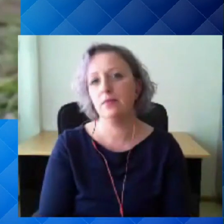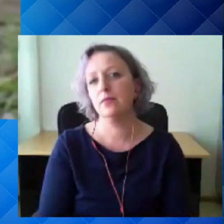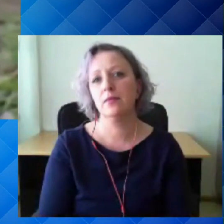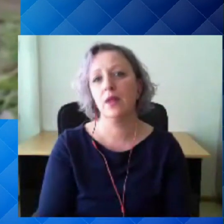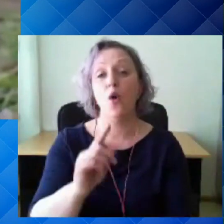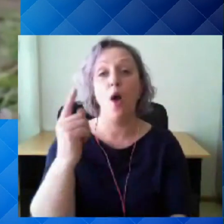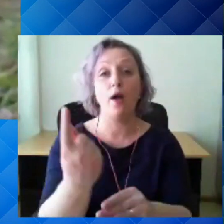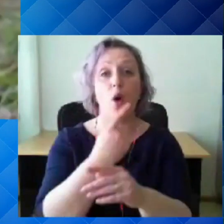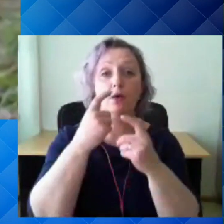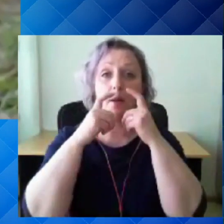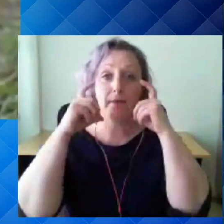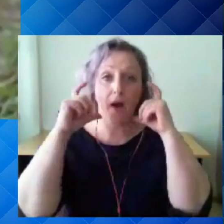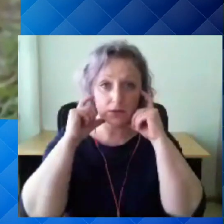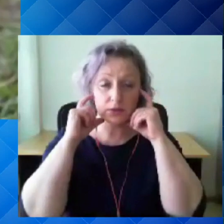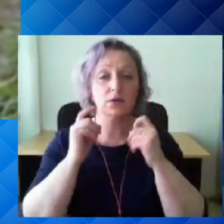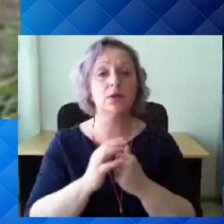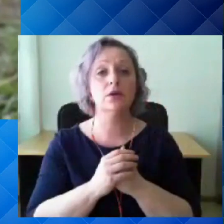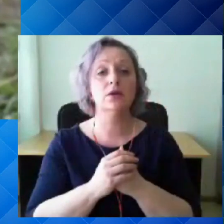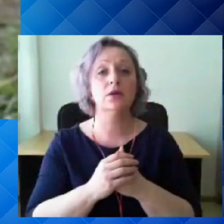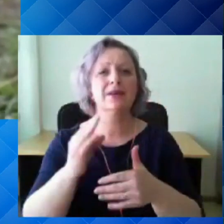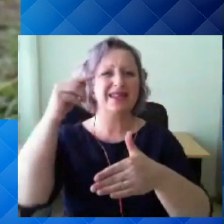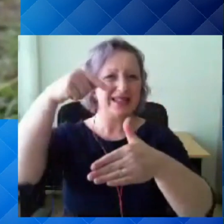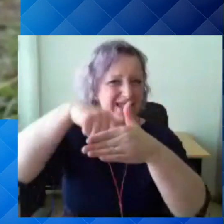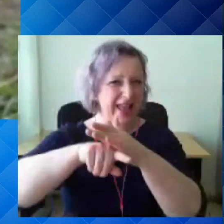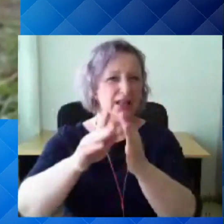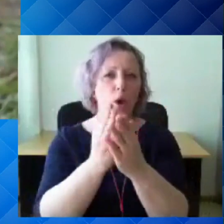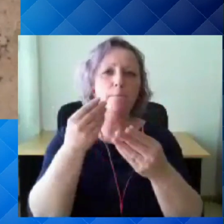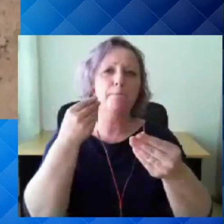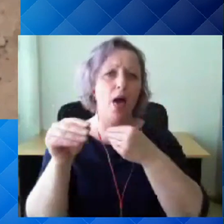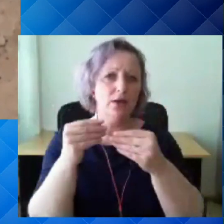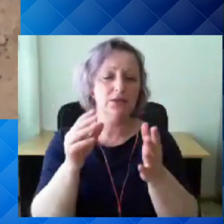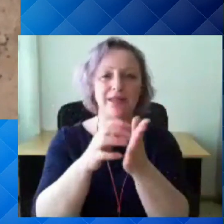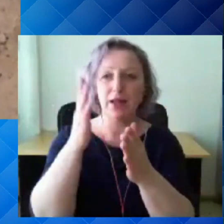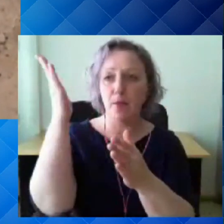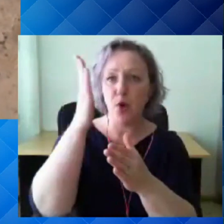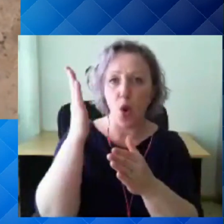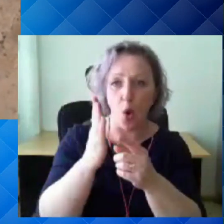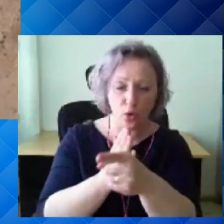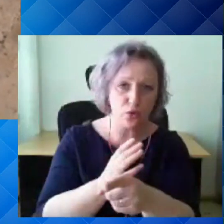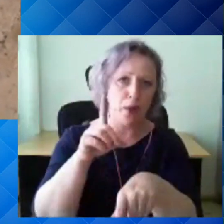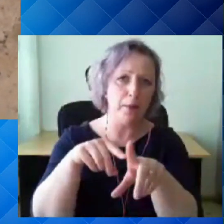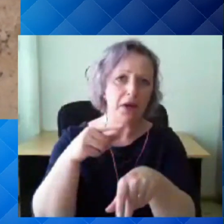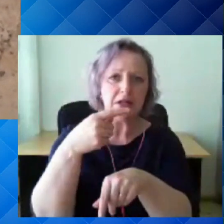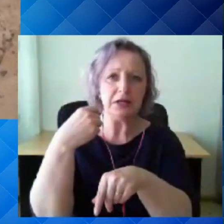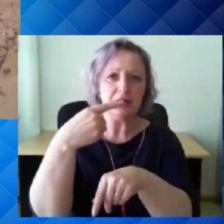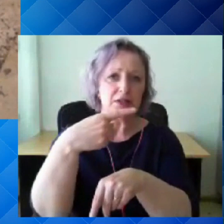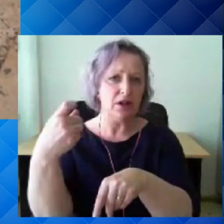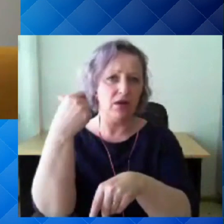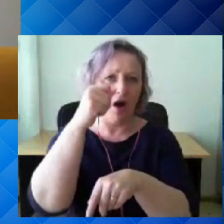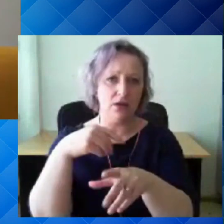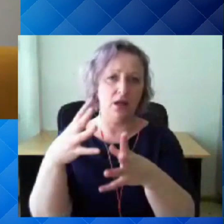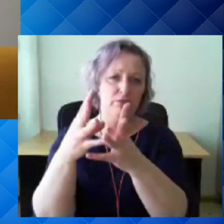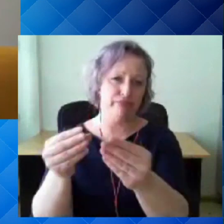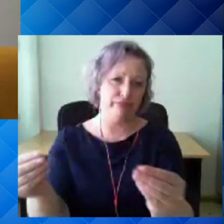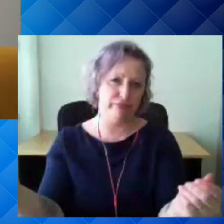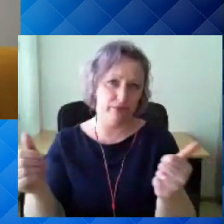Ühekordselt kasutatav mask sisaldab plasti, mis tähendab seda, et looduses lagunab ta mõnisada aastat. Looduses